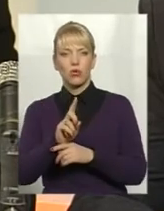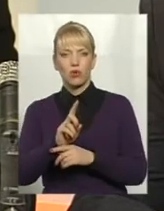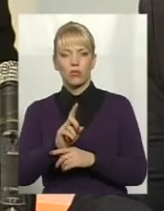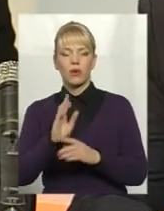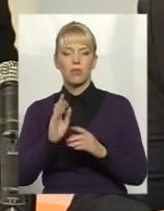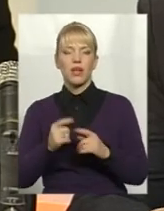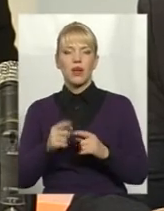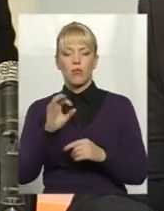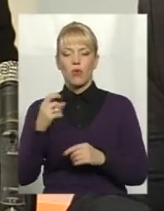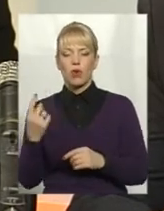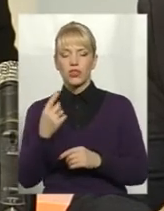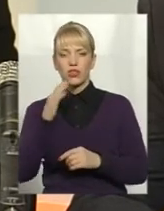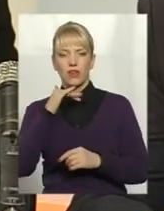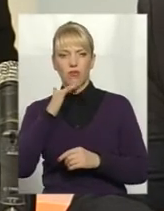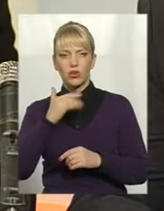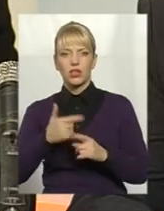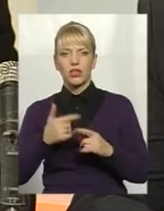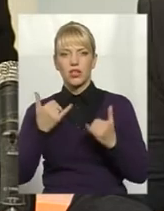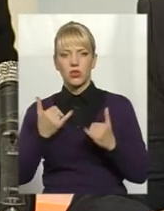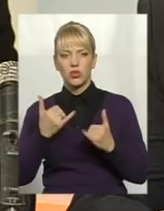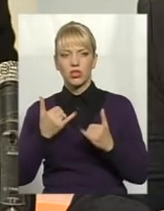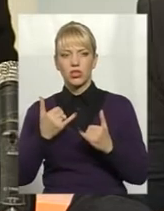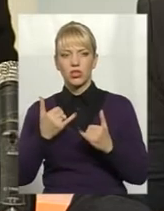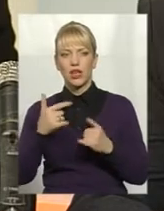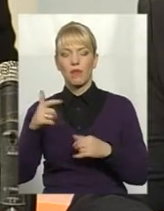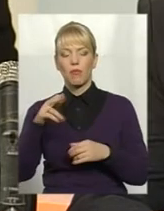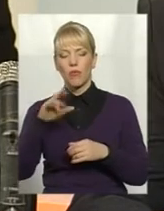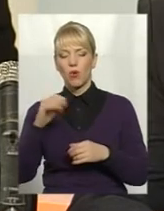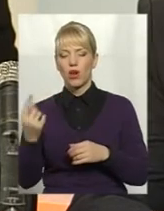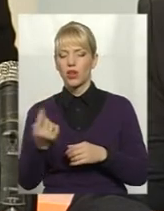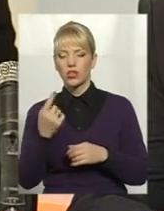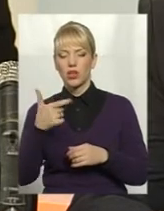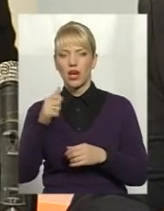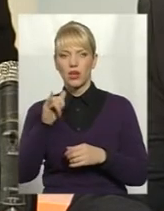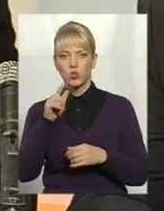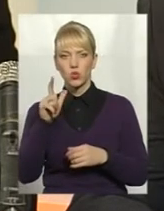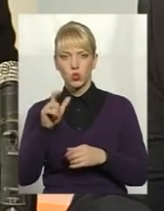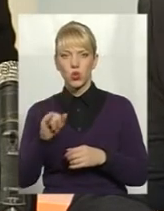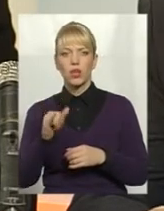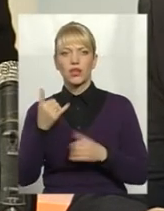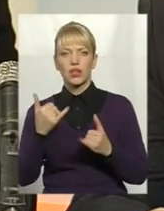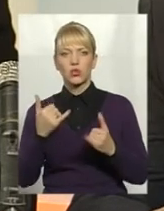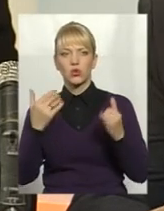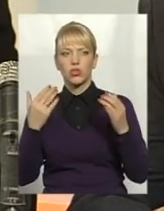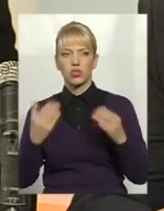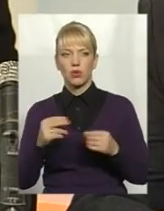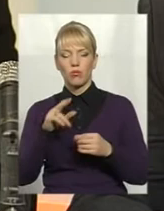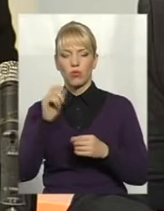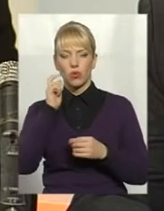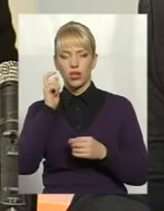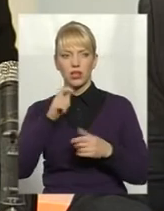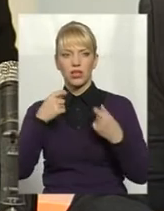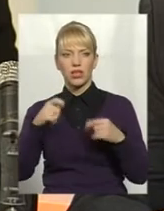По лічильникам води ми, звичайно, по лічильникам газу ми на сьогоднішній день по Україні